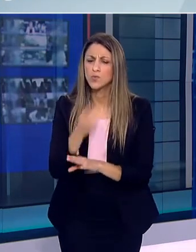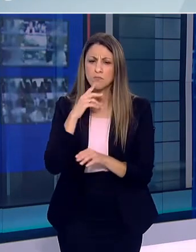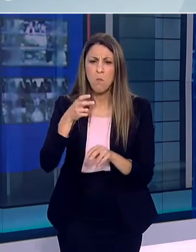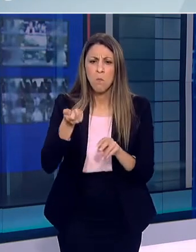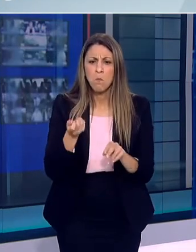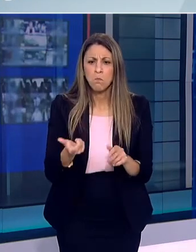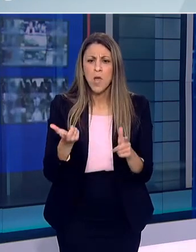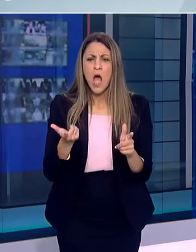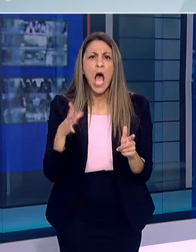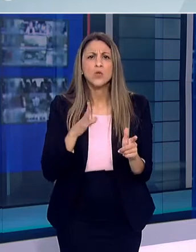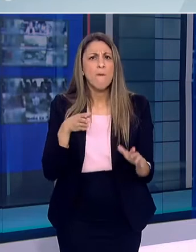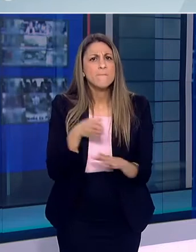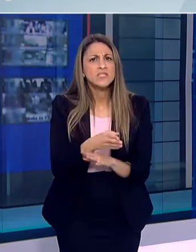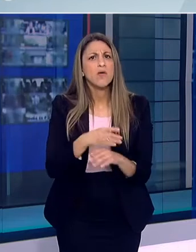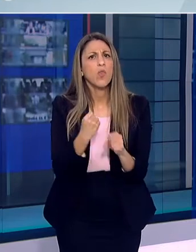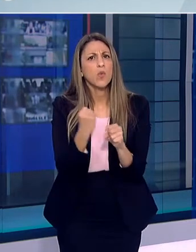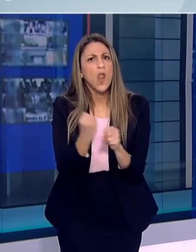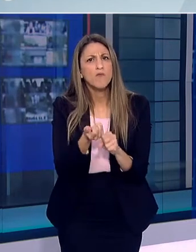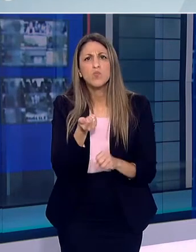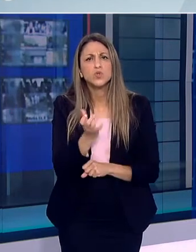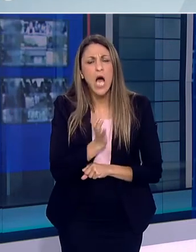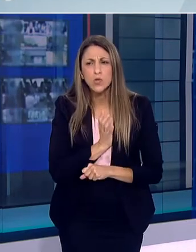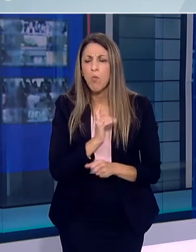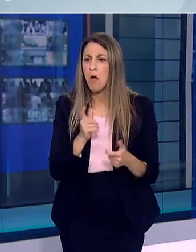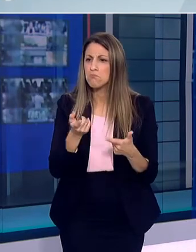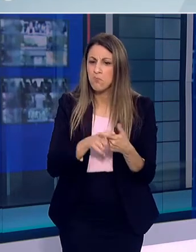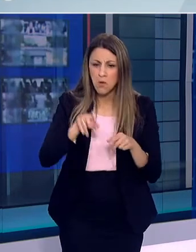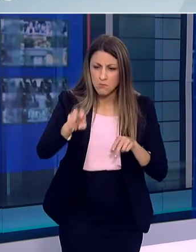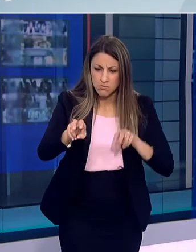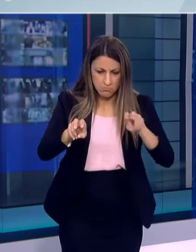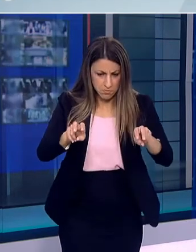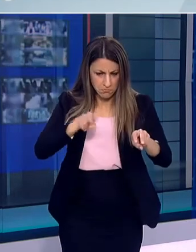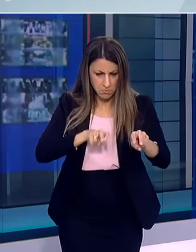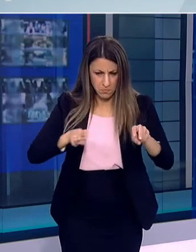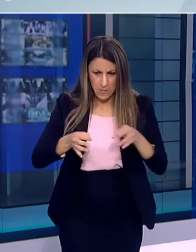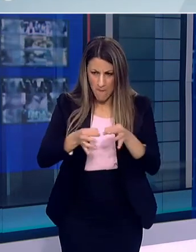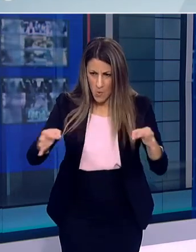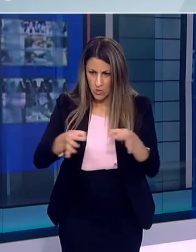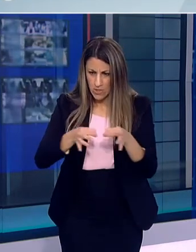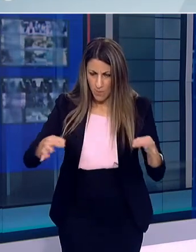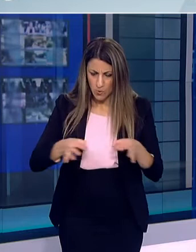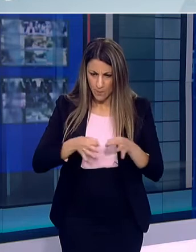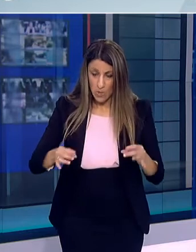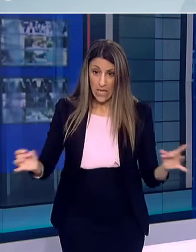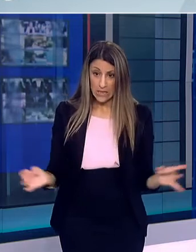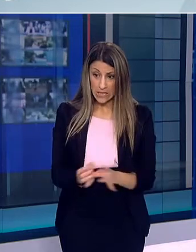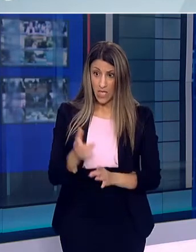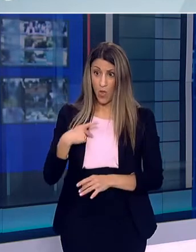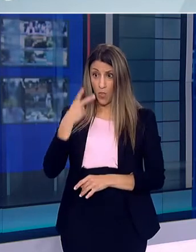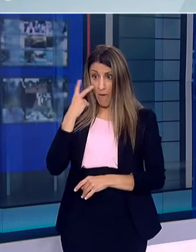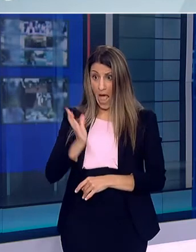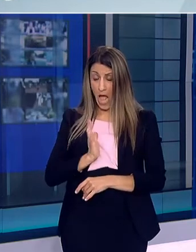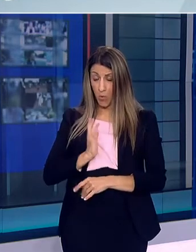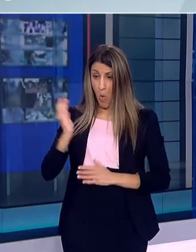τα μέλη πληρώματος του αεροπλάνου την αντιμετώπιση ενός ύποπτου περιστατικού από την αρχή της επιβίβασης μέχρι την